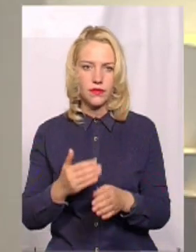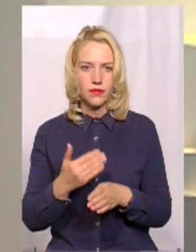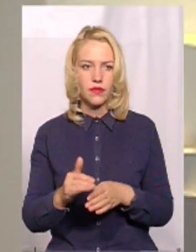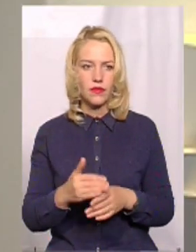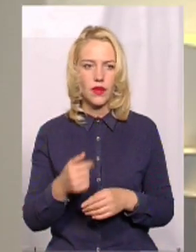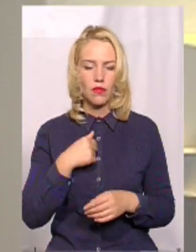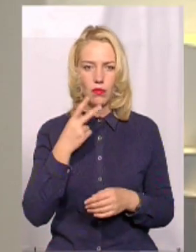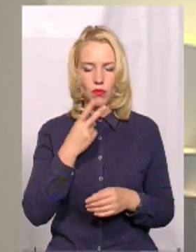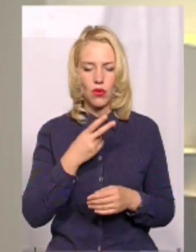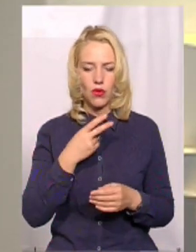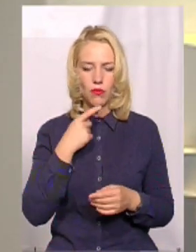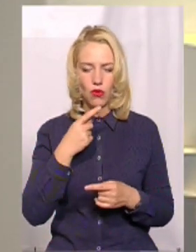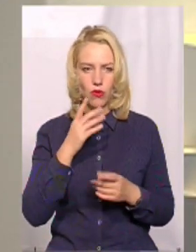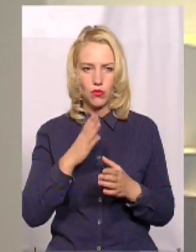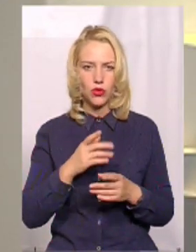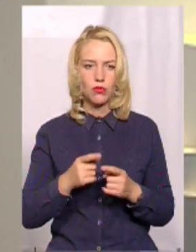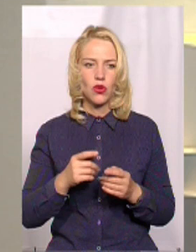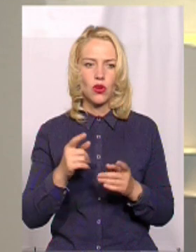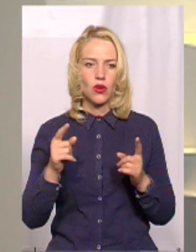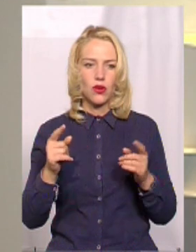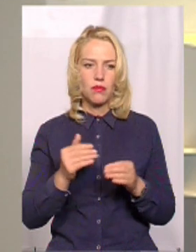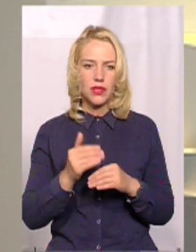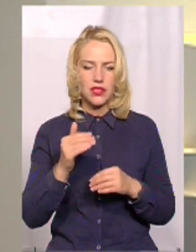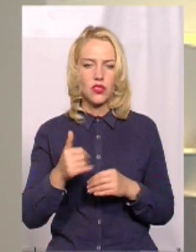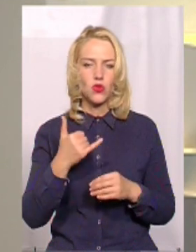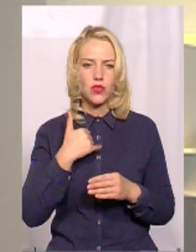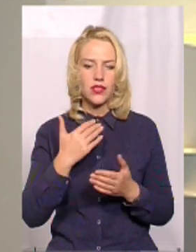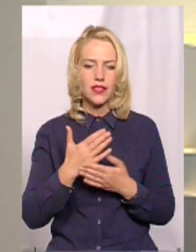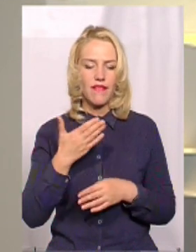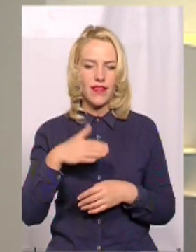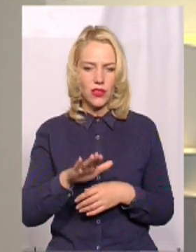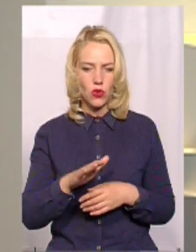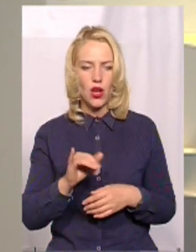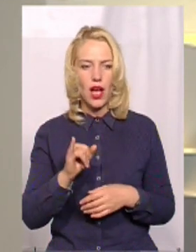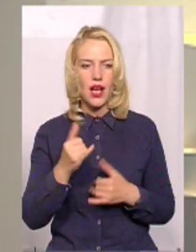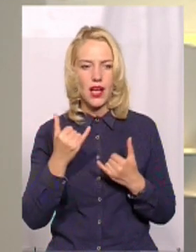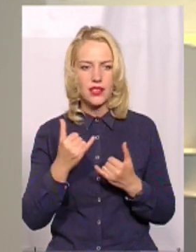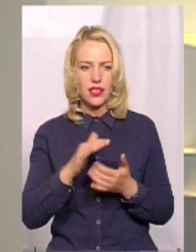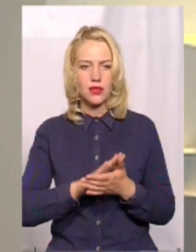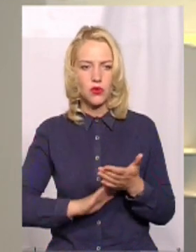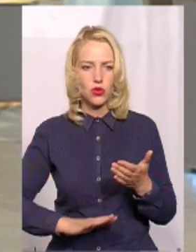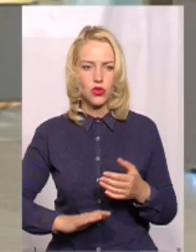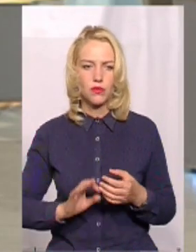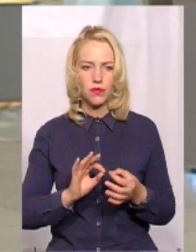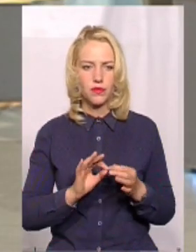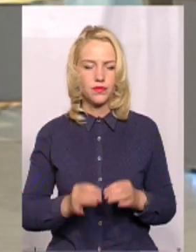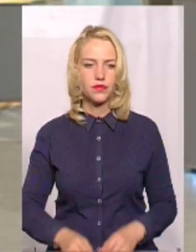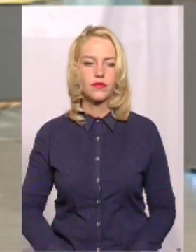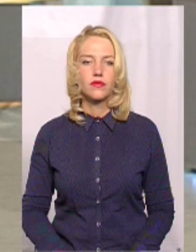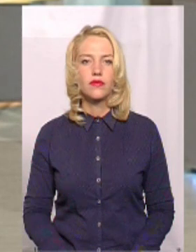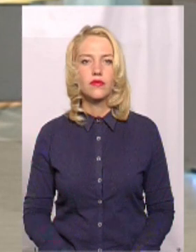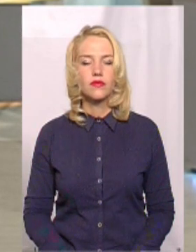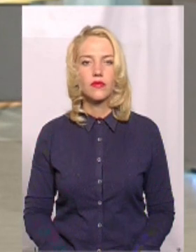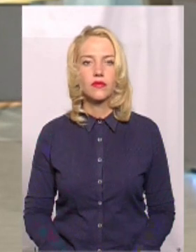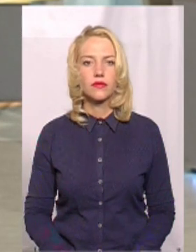Ізяслав поговоримо трошки пізніше, тому що у нас є прямо звідти і відео. Зараз продовжимо. Детально все будемо пізніше.